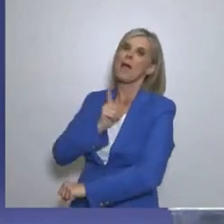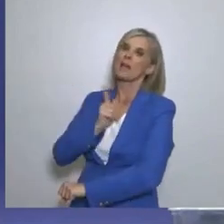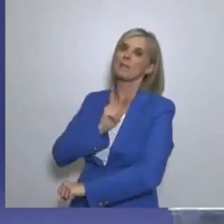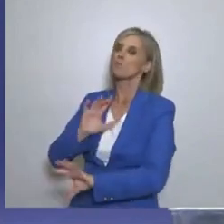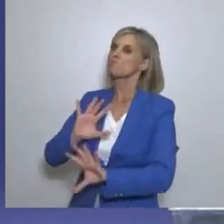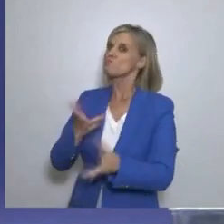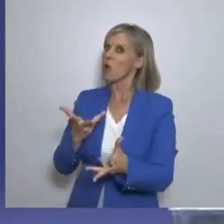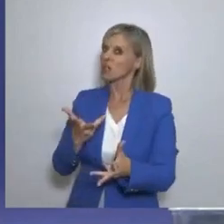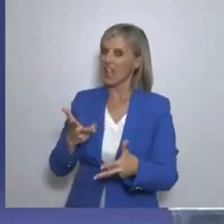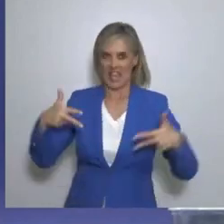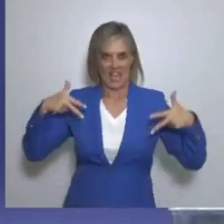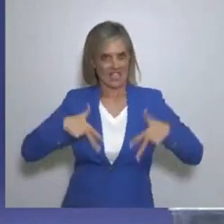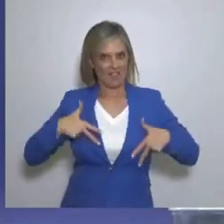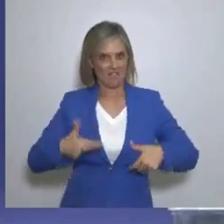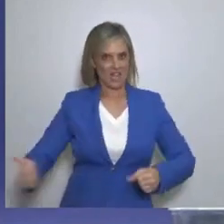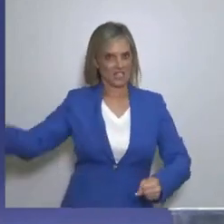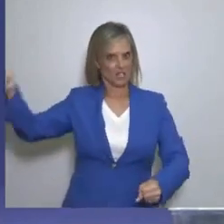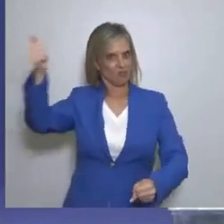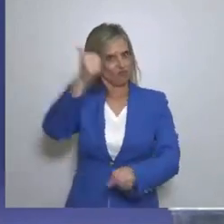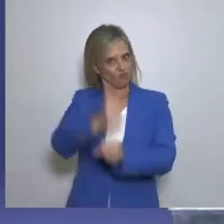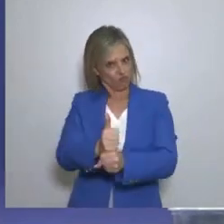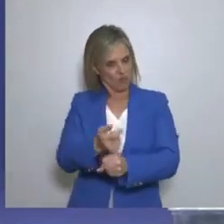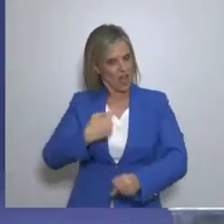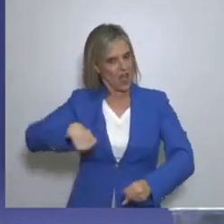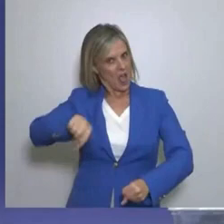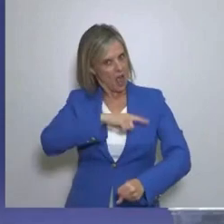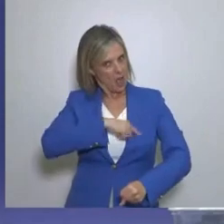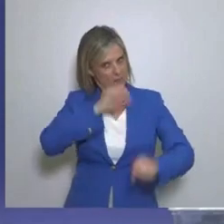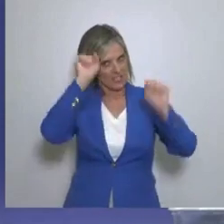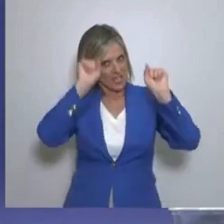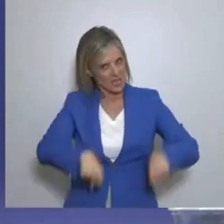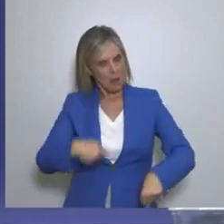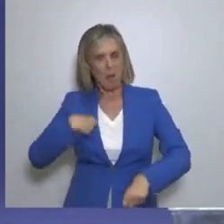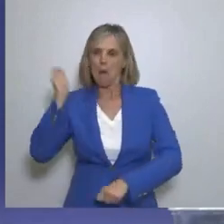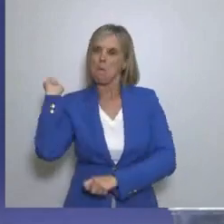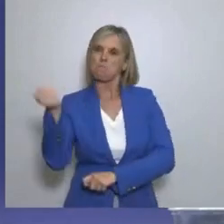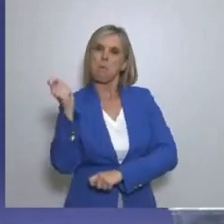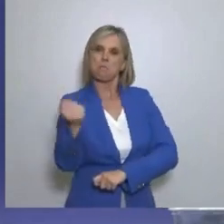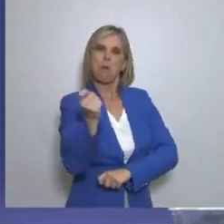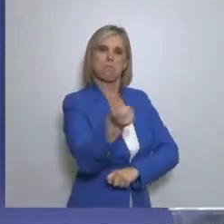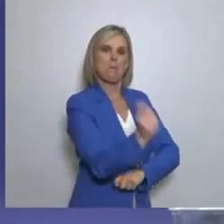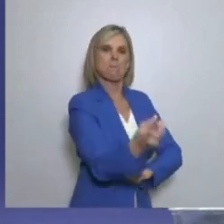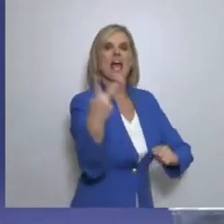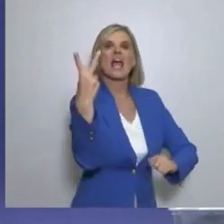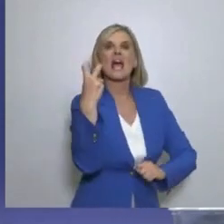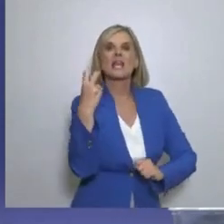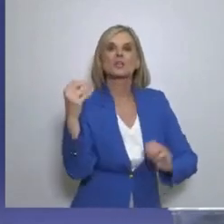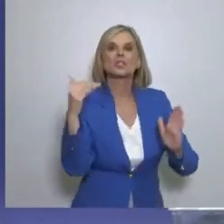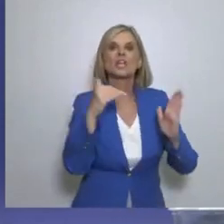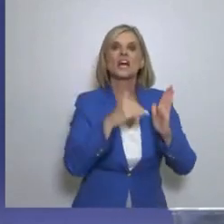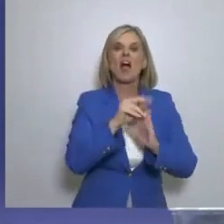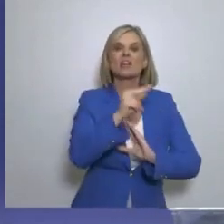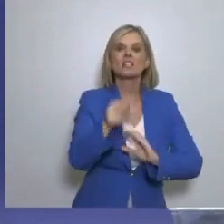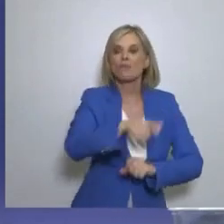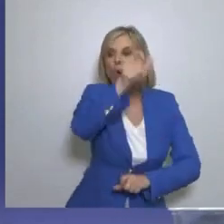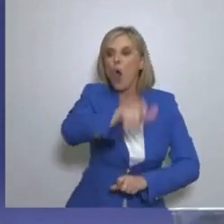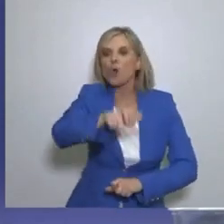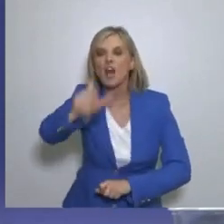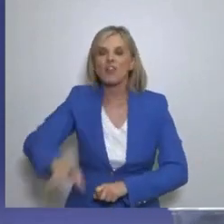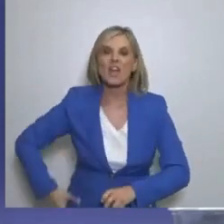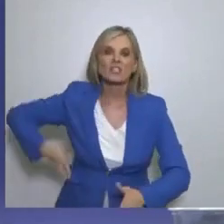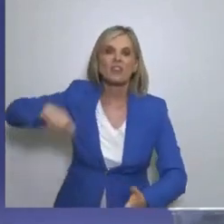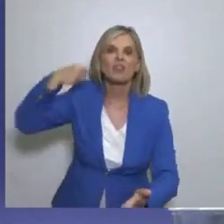υψηλή Καθάρει η πολιτική βούληση Να εκτελεστεί μια διαδικασία Χωρίς να παρελβαίνει Ο παγκόσμιος ιστός Εφόσον έχουν